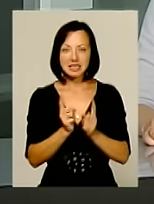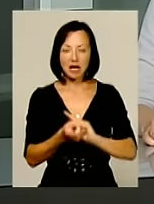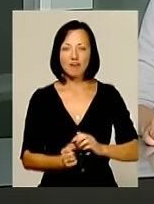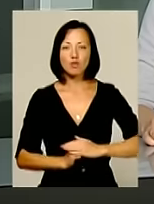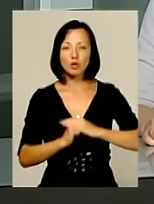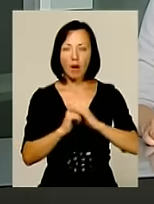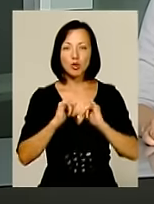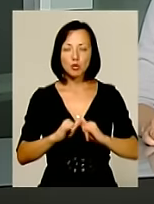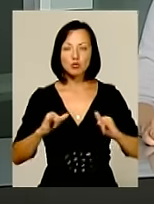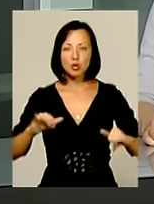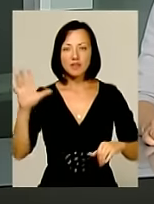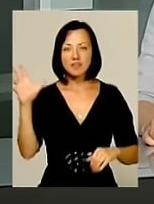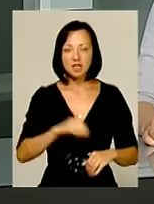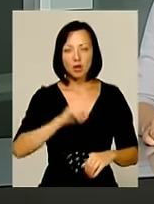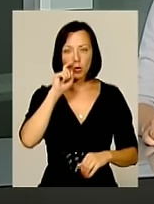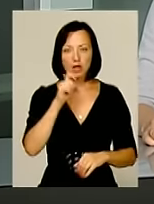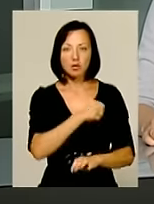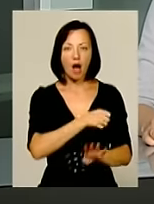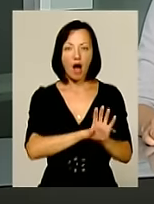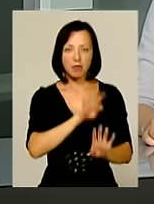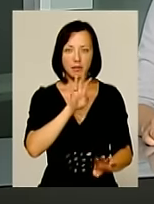для розбудови усієї української армії.